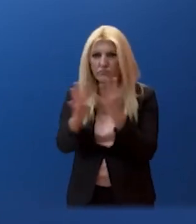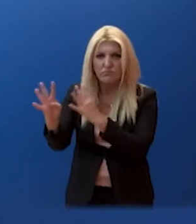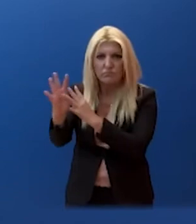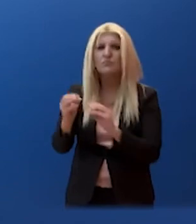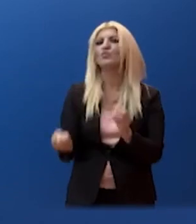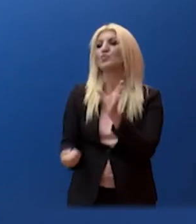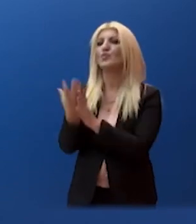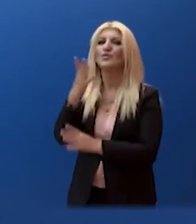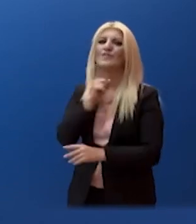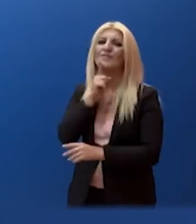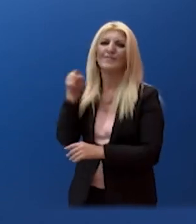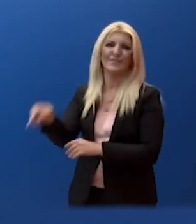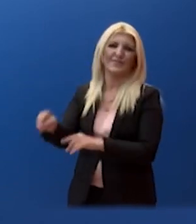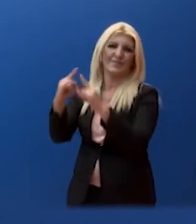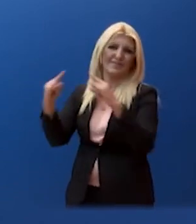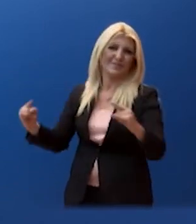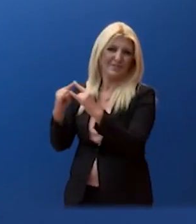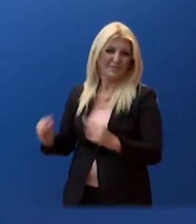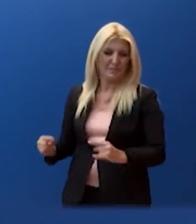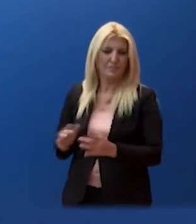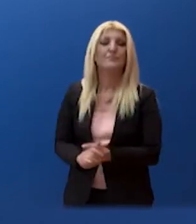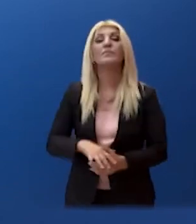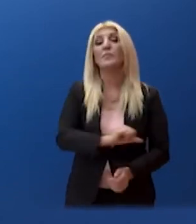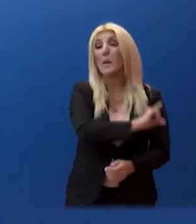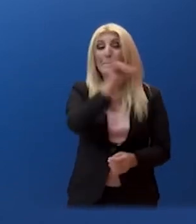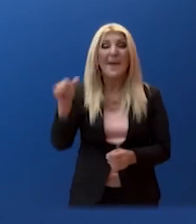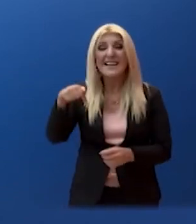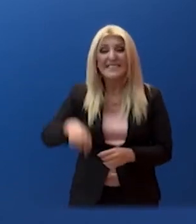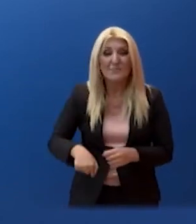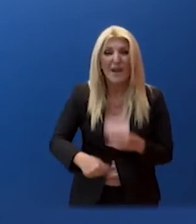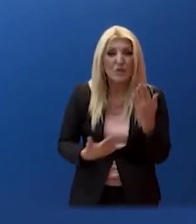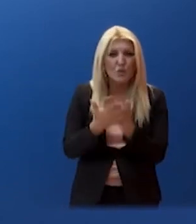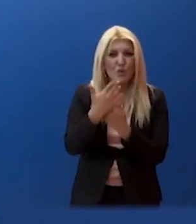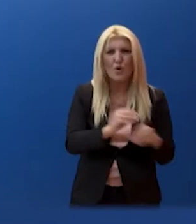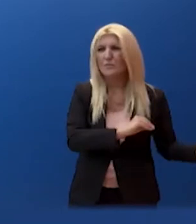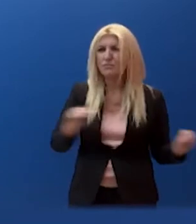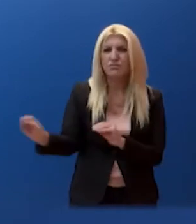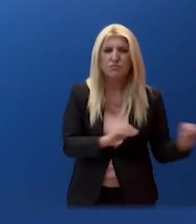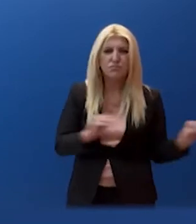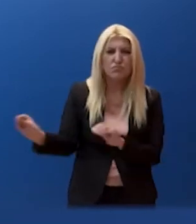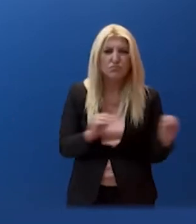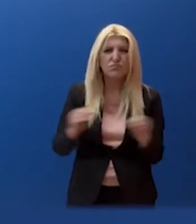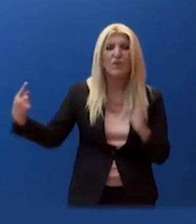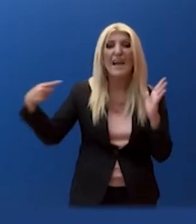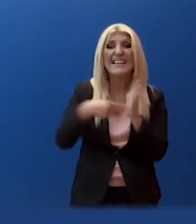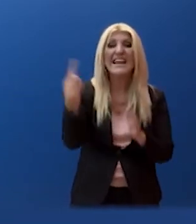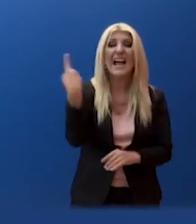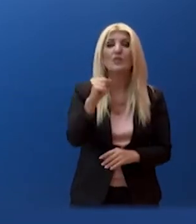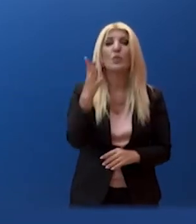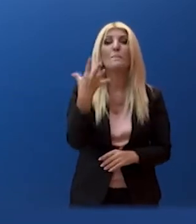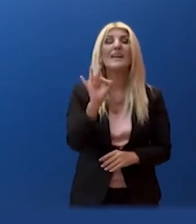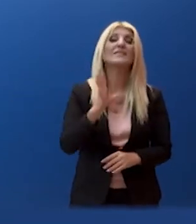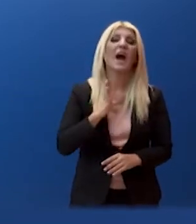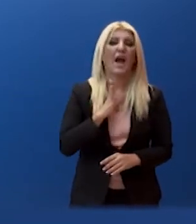Μέχρι το πρωί είχαν μεταφερθεί περισσότερα από 1.150 άτομα εντός της προσωρινής δομής φιλοξενίας.